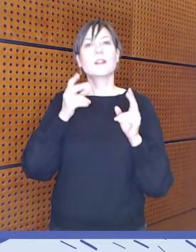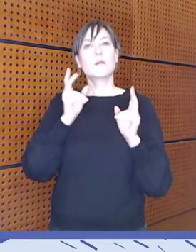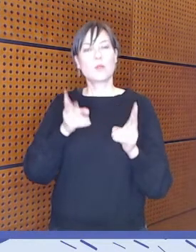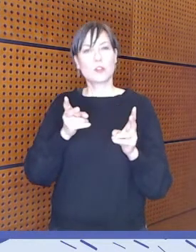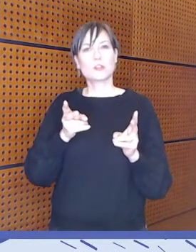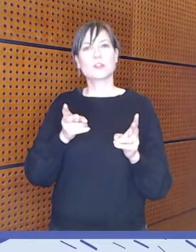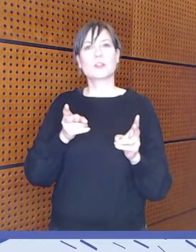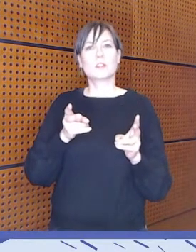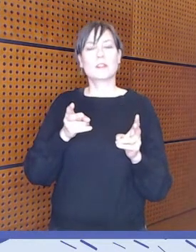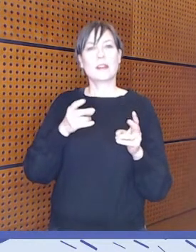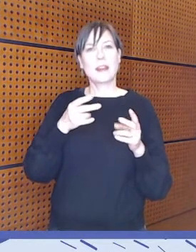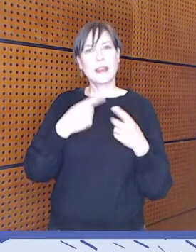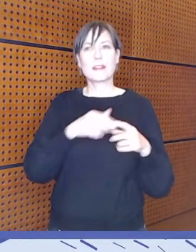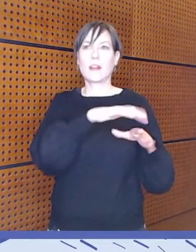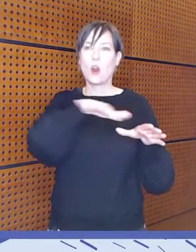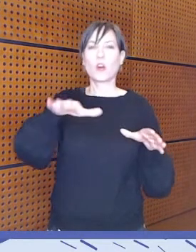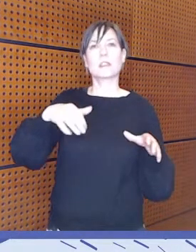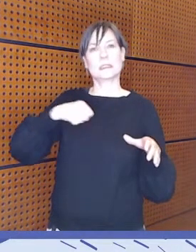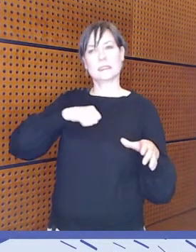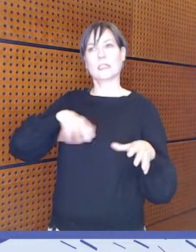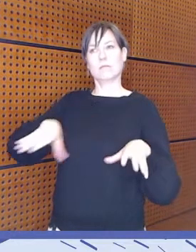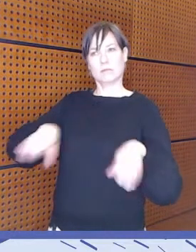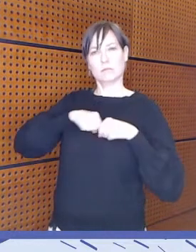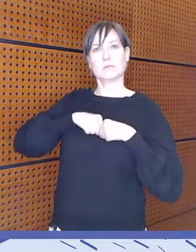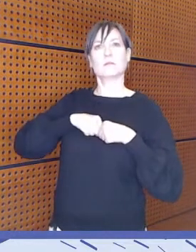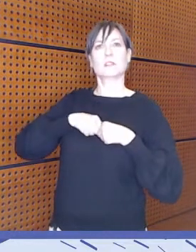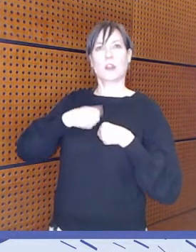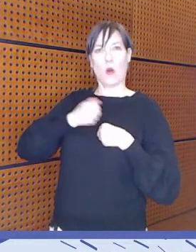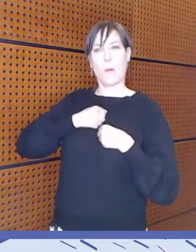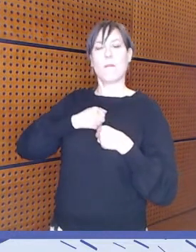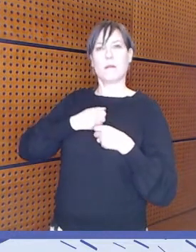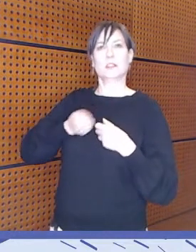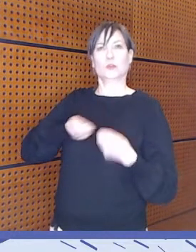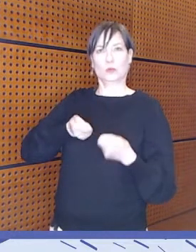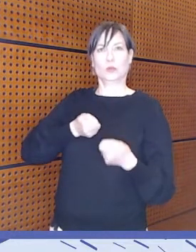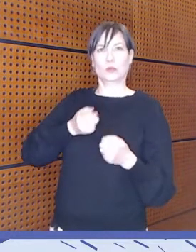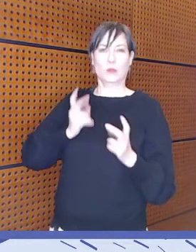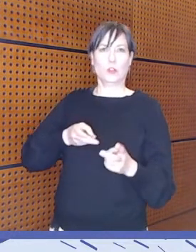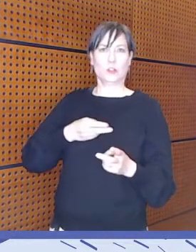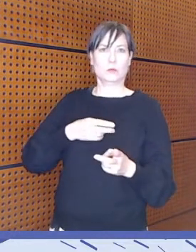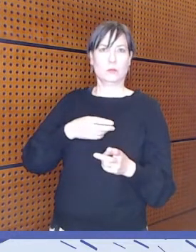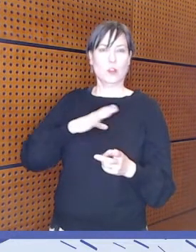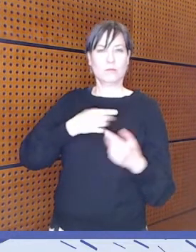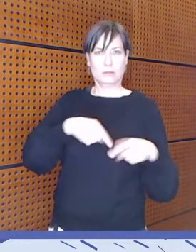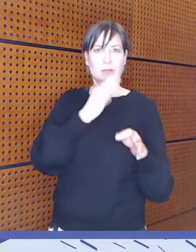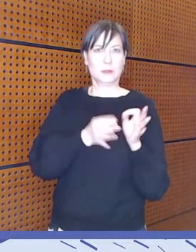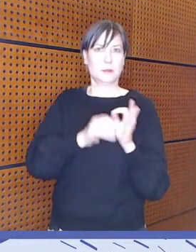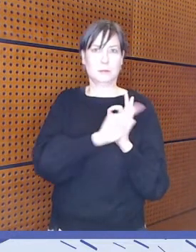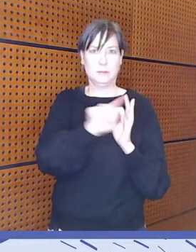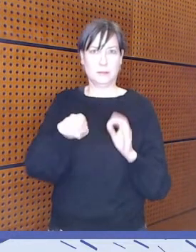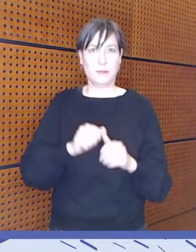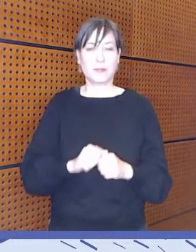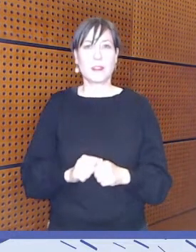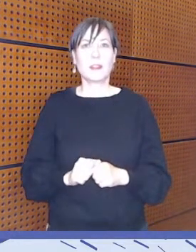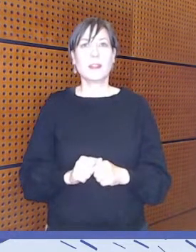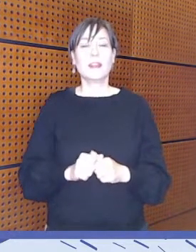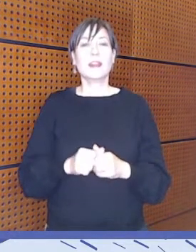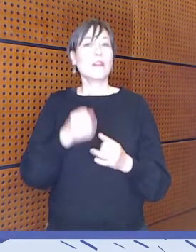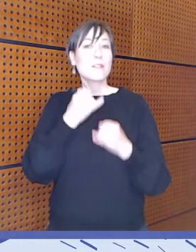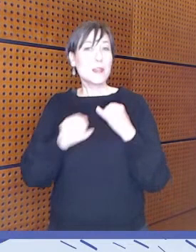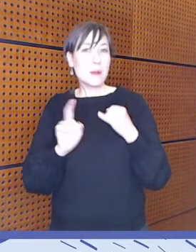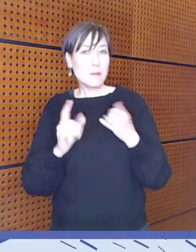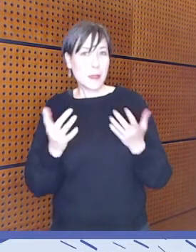erilaisilta tahoilta. Ja sitten ihan viimeisenä, tämmöisenä vähän konkreettisena, niin